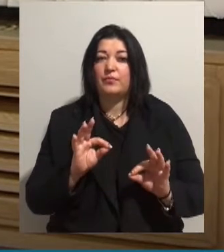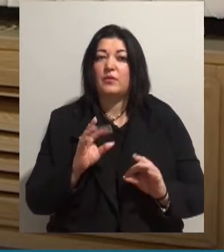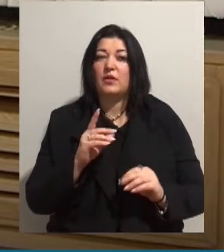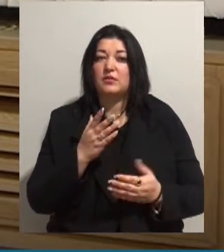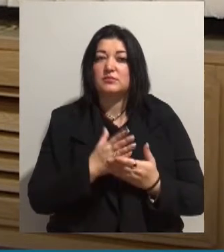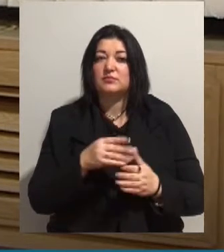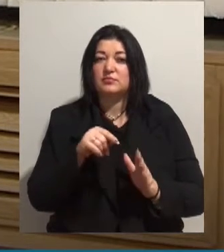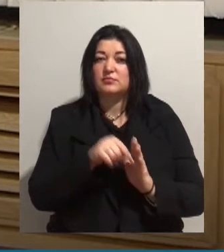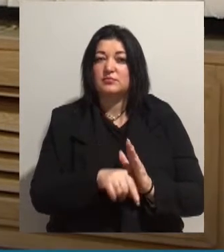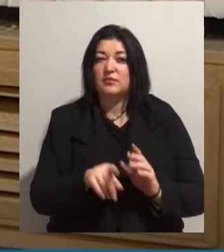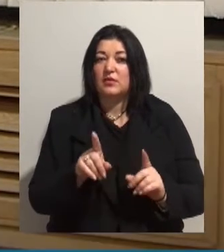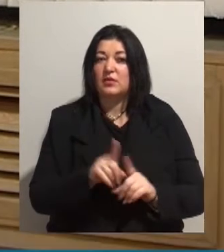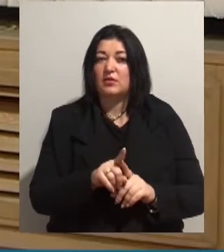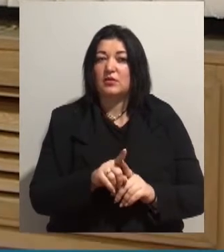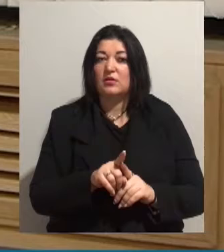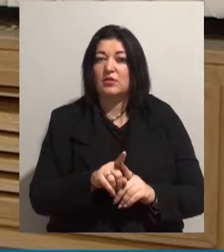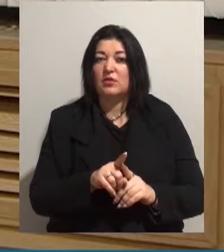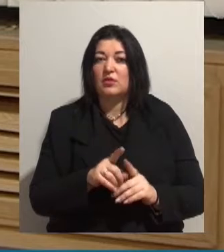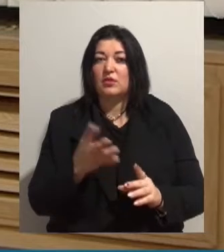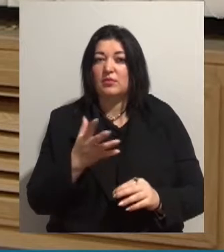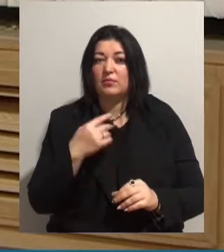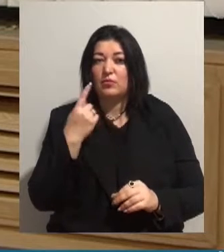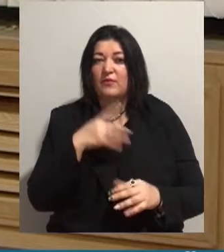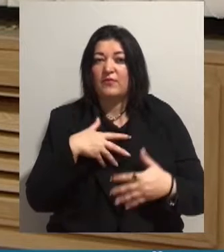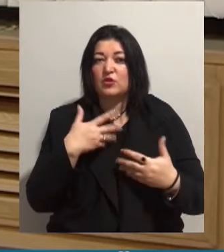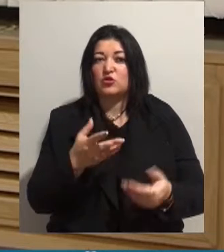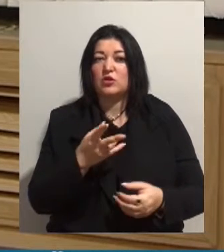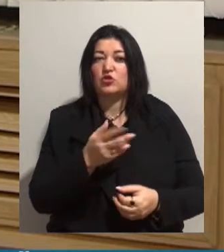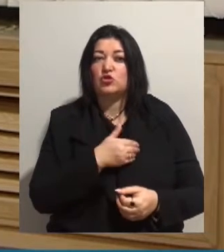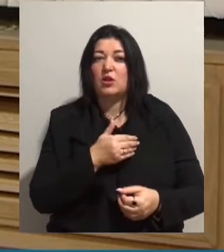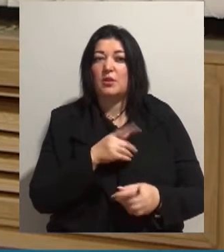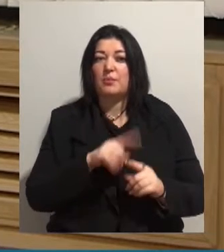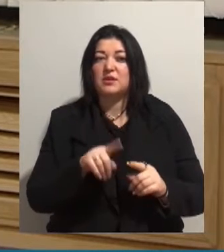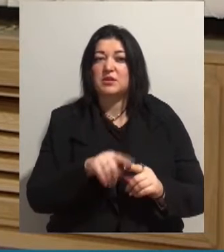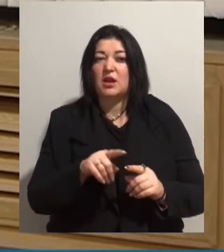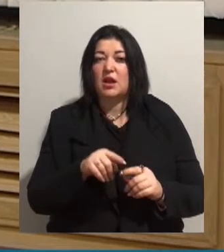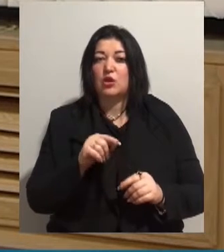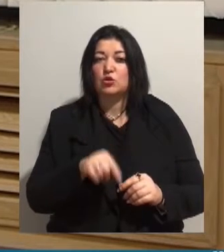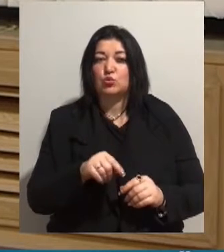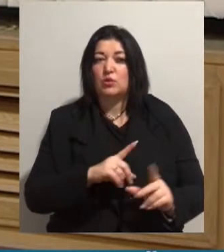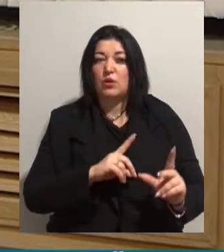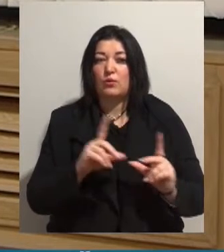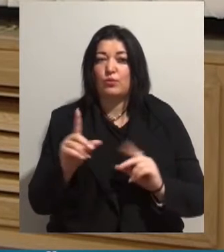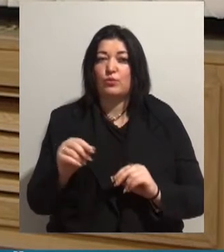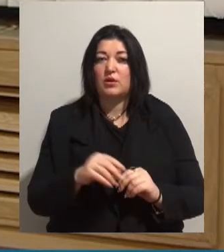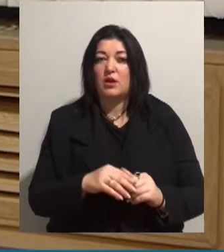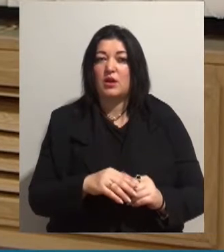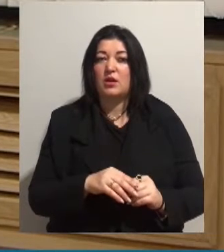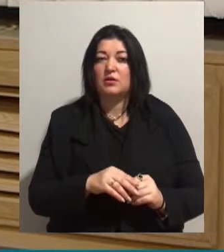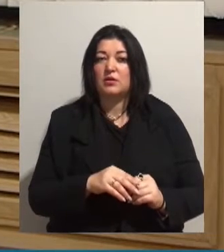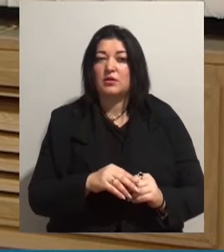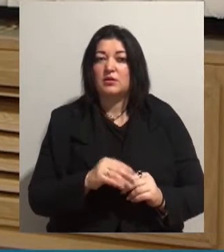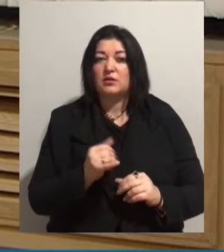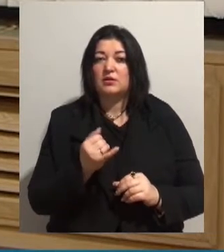нецензурным образом выражала своє желання поскорее отсюда уехати і требувала уехати її